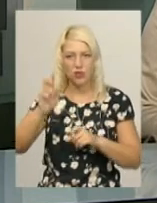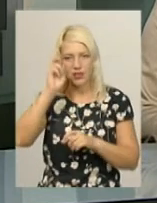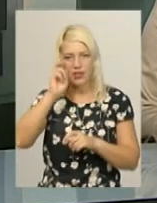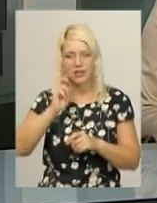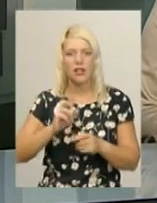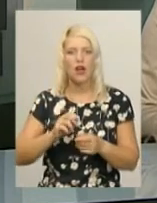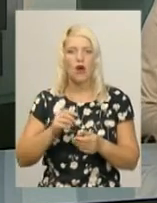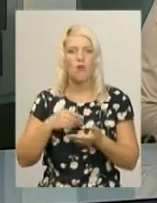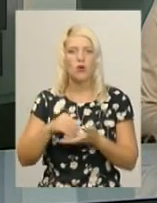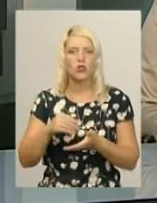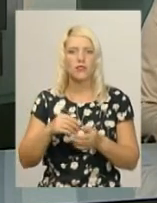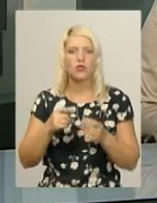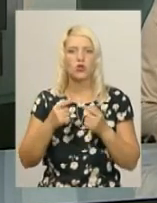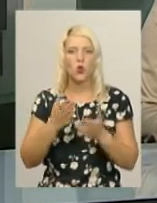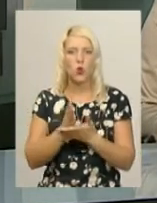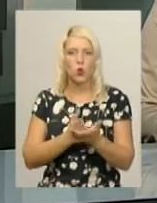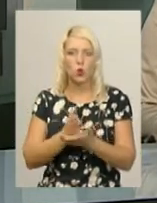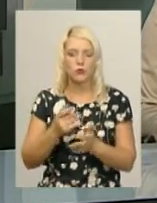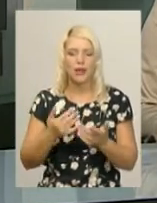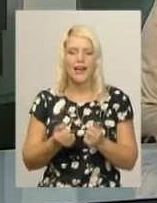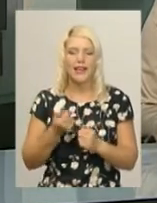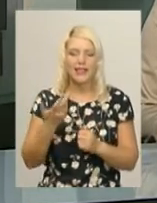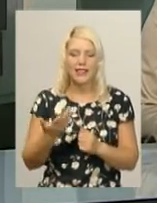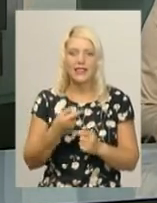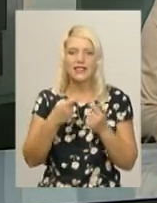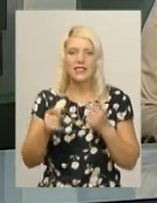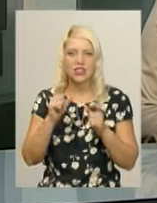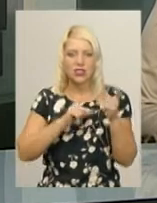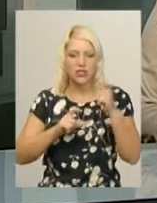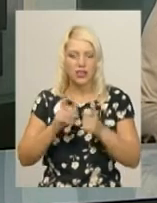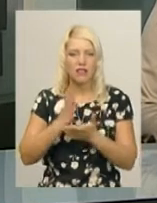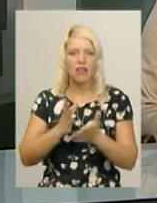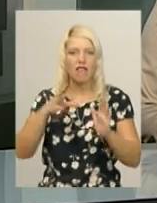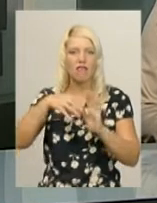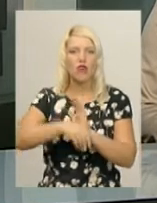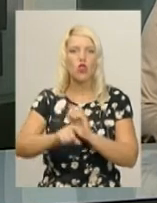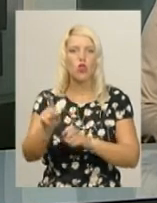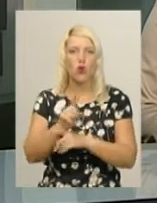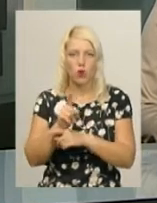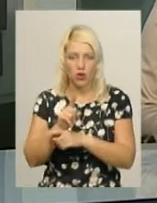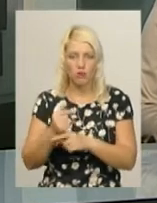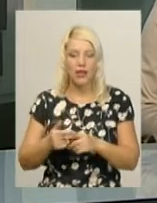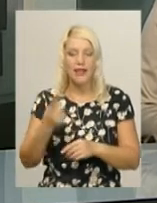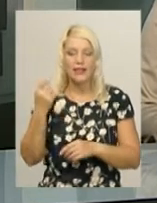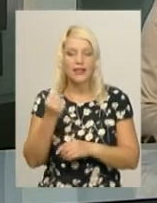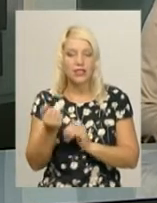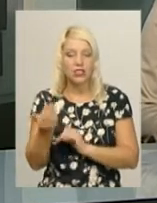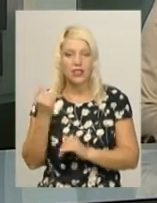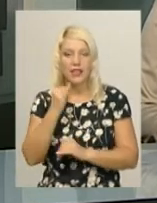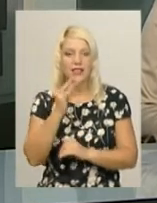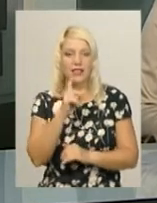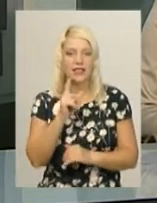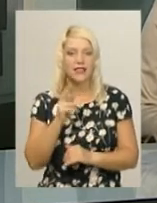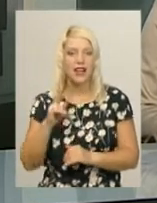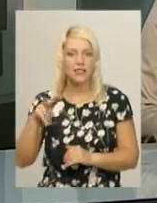Лідія Коломієць. Кількість інших сполук у воді знаходиться в межах норми. Нагадаю, тиждень тому місцеві жителі Ізяслава зняли